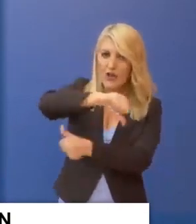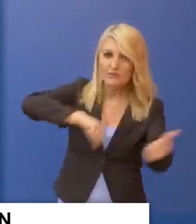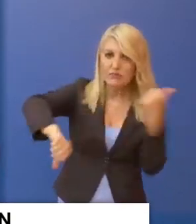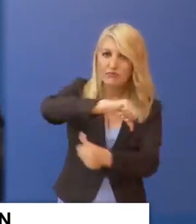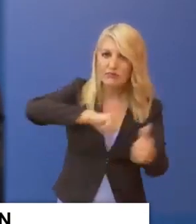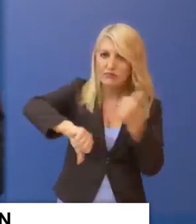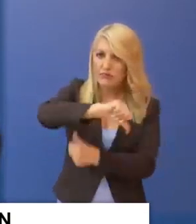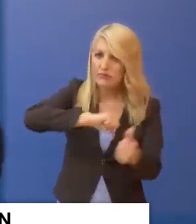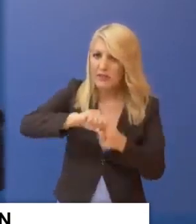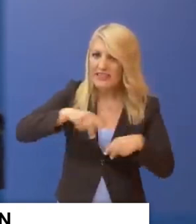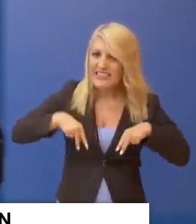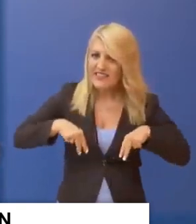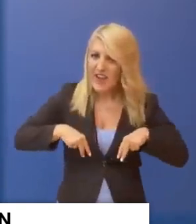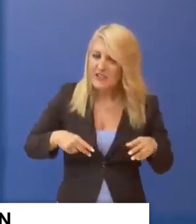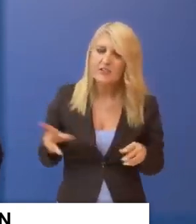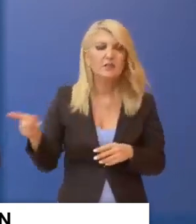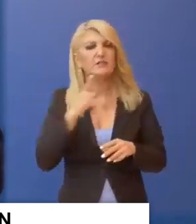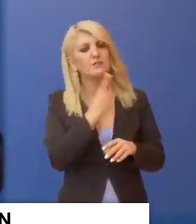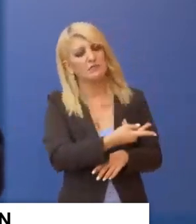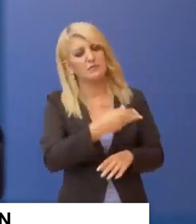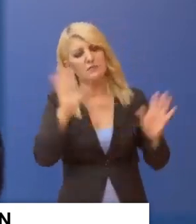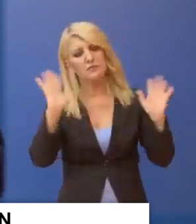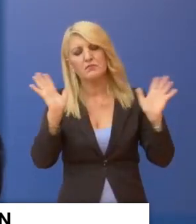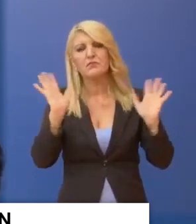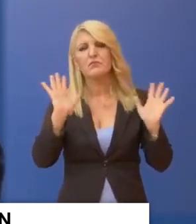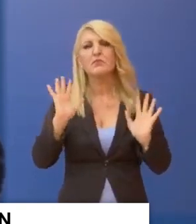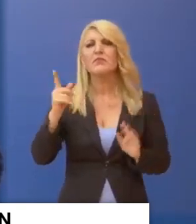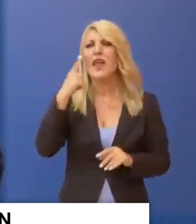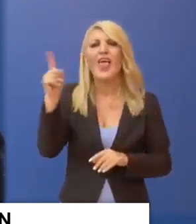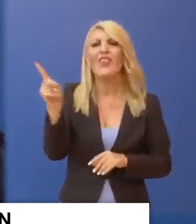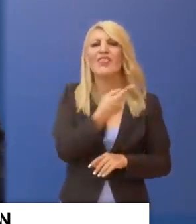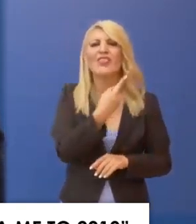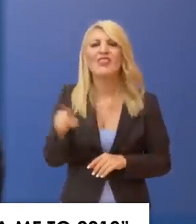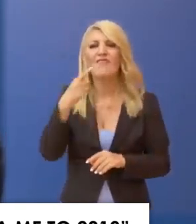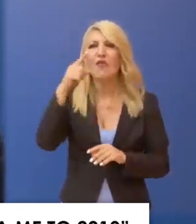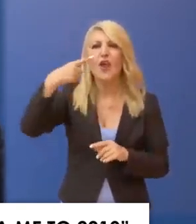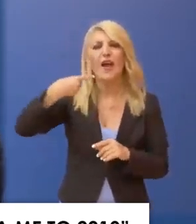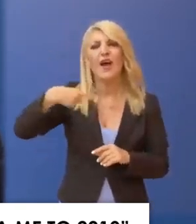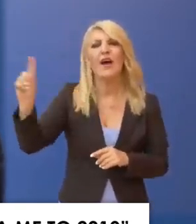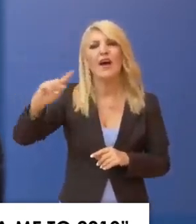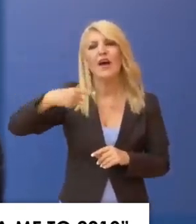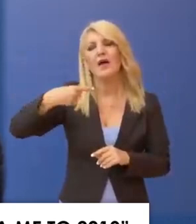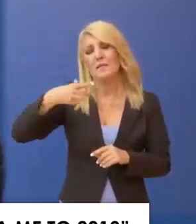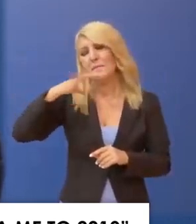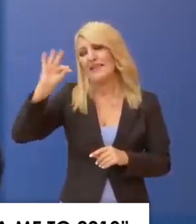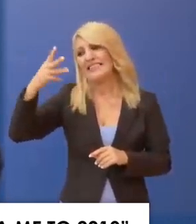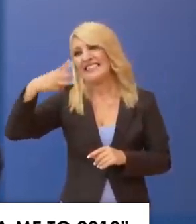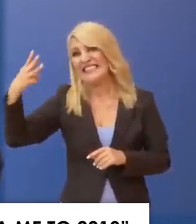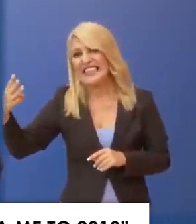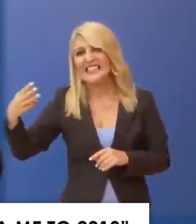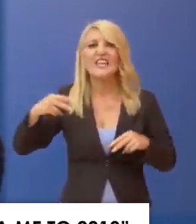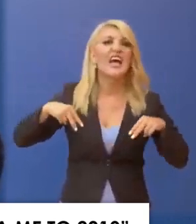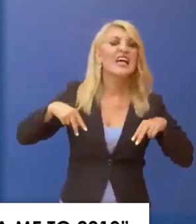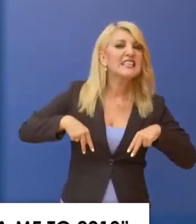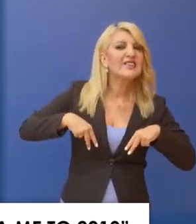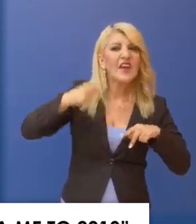διαφορά της κυβέρνησης δημοσκοπικά με βάση δημοσκοπήσεις. Πάνω κάτω η διαφορά της κυβέρνησης της Νέας Δημοκρατίας με το ΣΥΡΙΖΑ στην πρόθεση